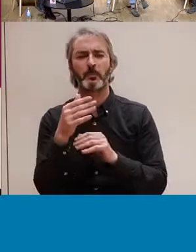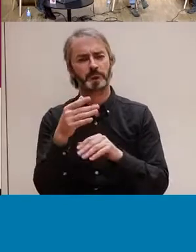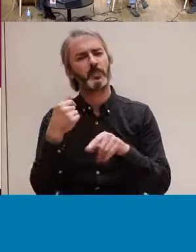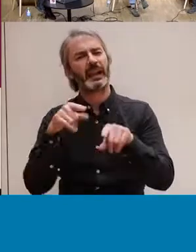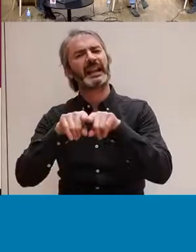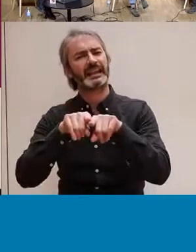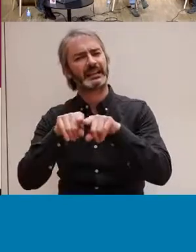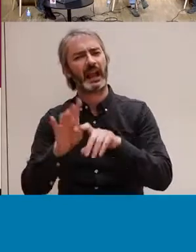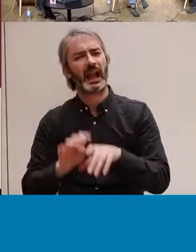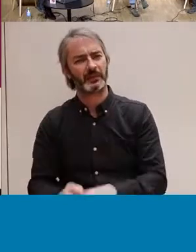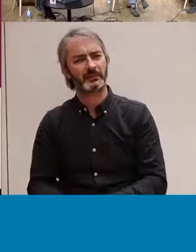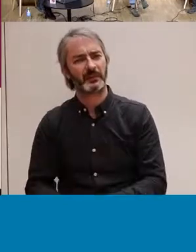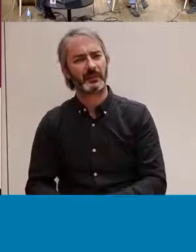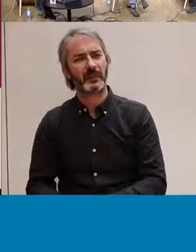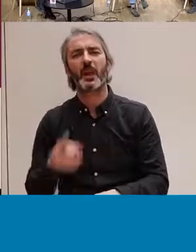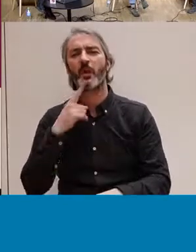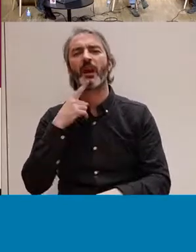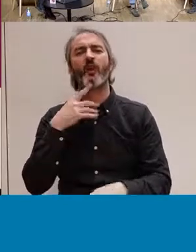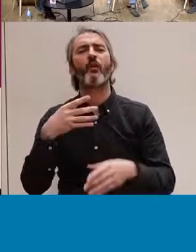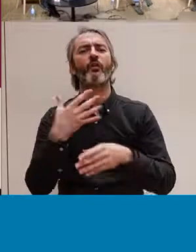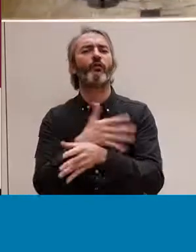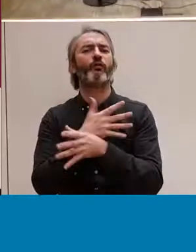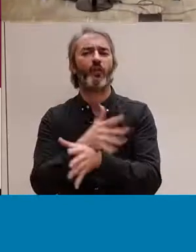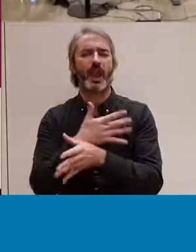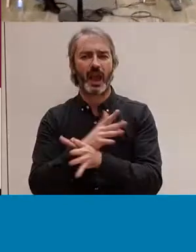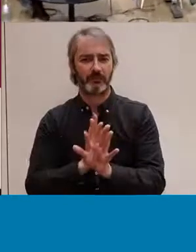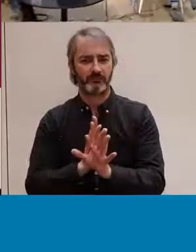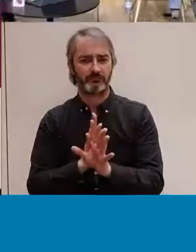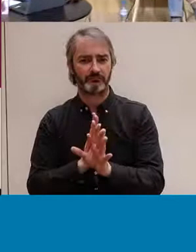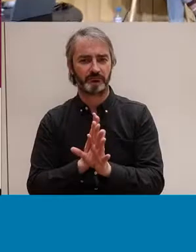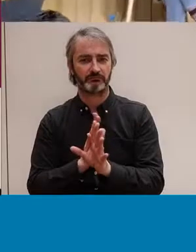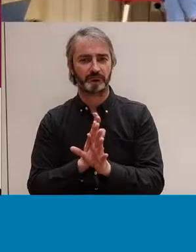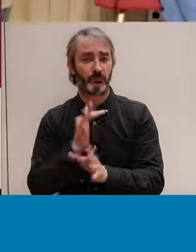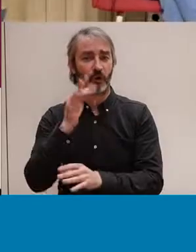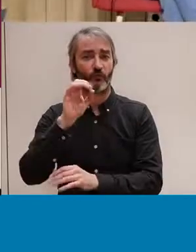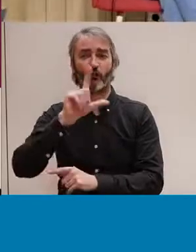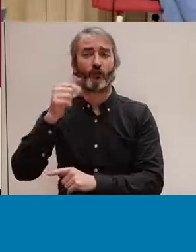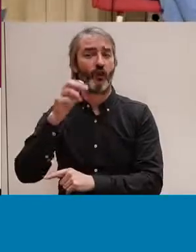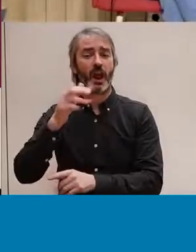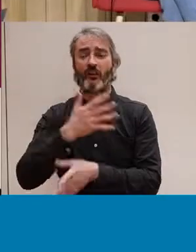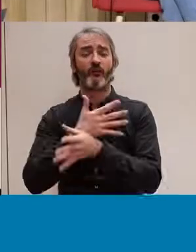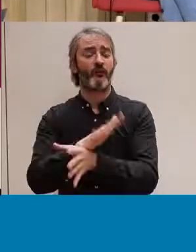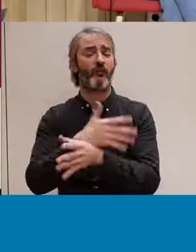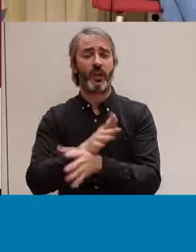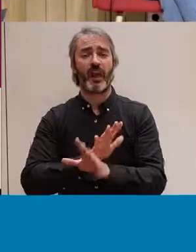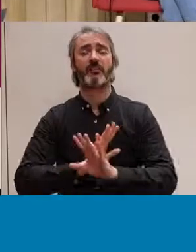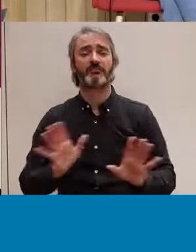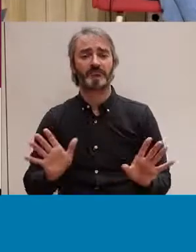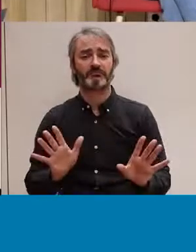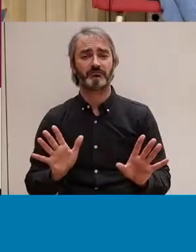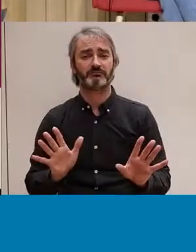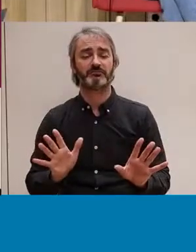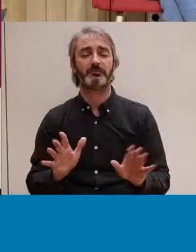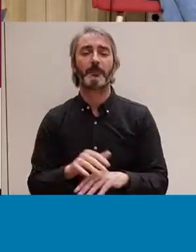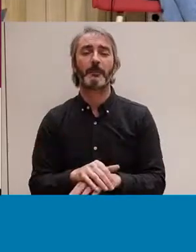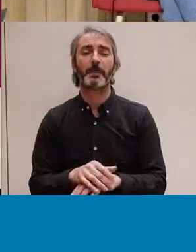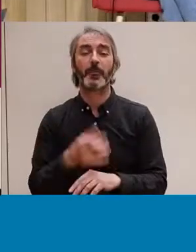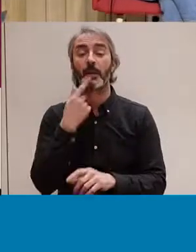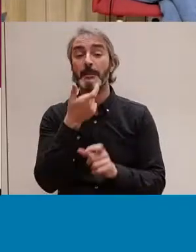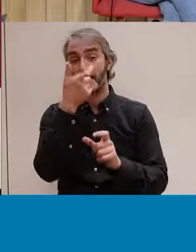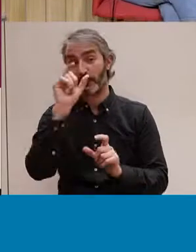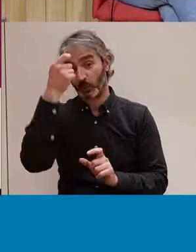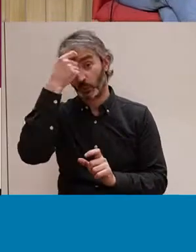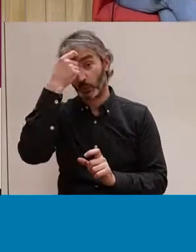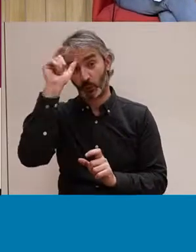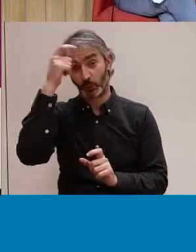el que s'entén com el follar en aquest model hegemònic de sexualitat. Pensem que el concepte